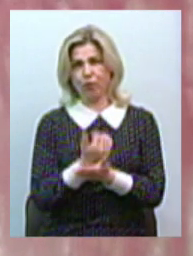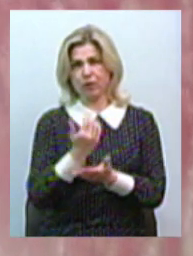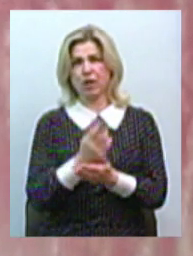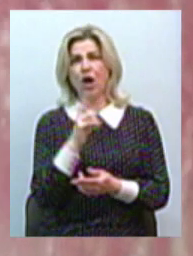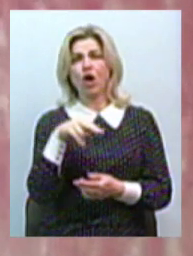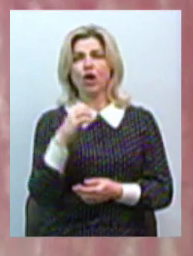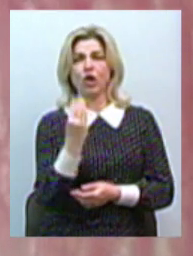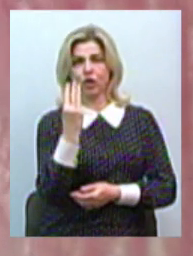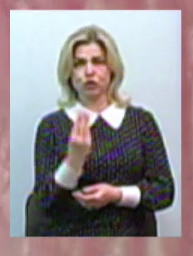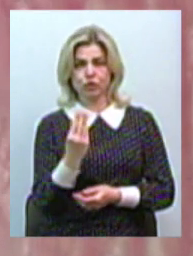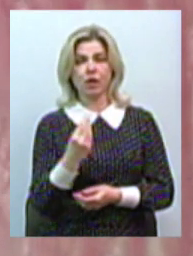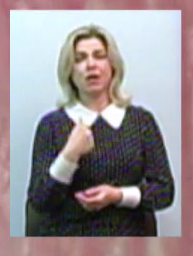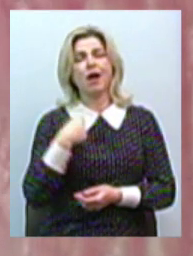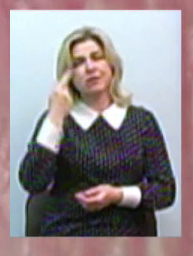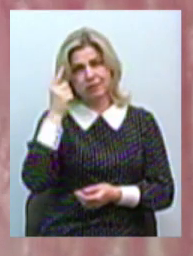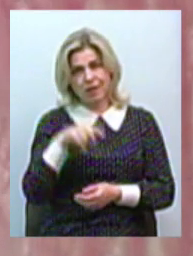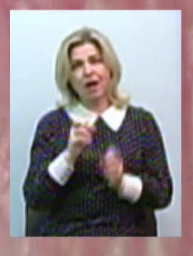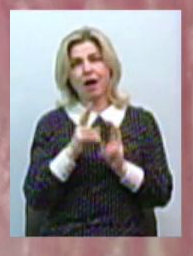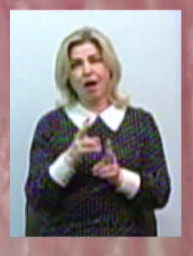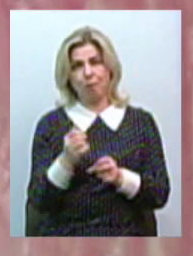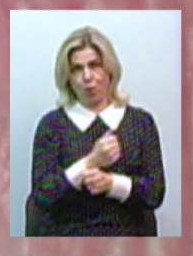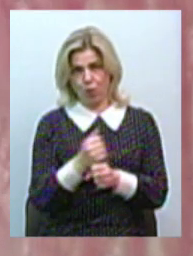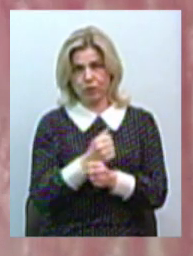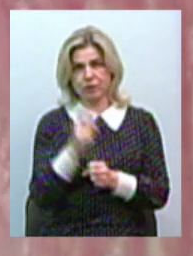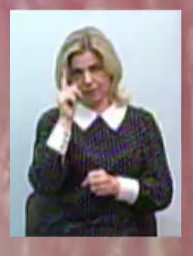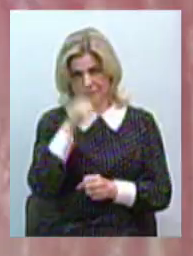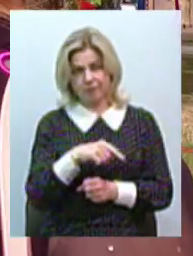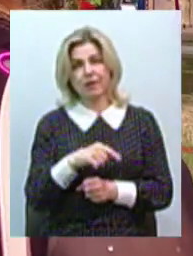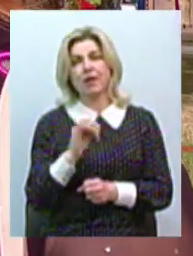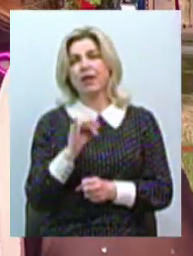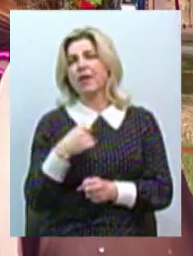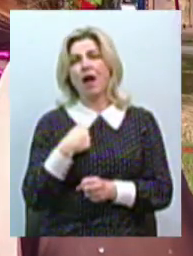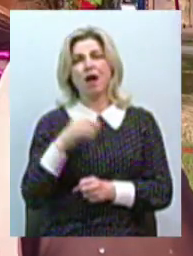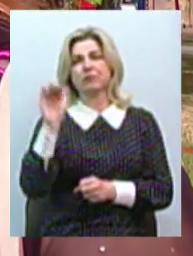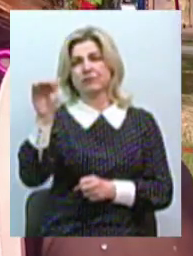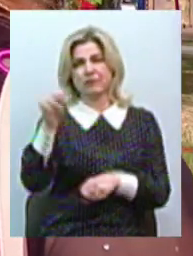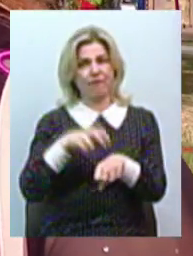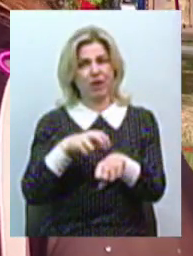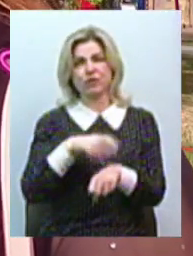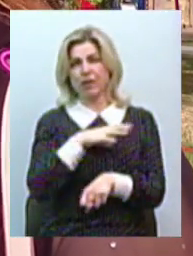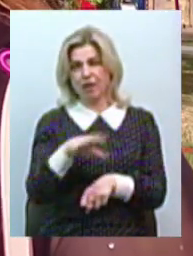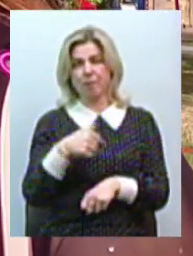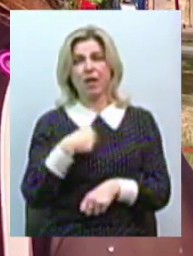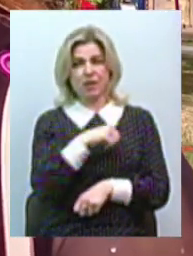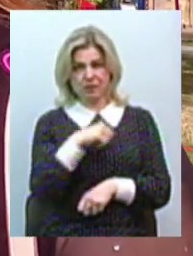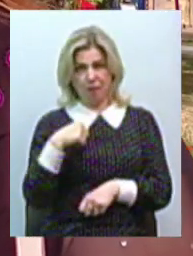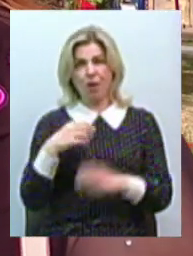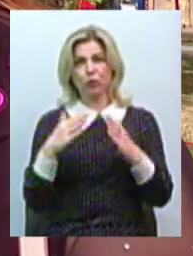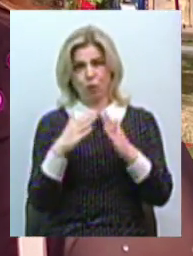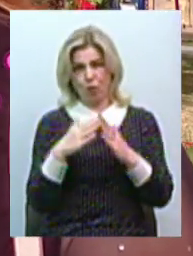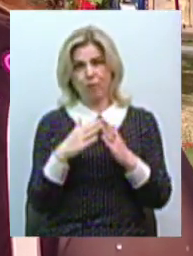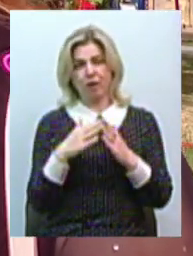кліща і я вже знала, як з ними боротися. Тому я не стала звертатися до лікаря. Я сама в домашніх умовах,